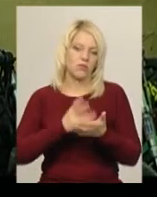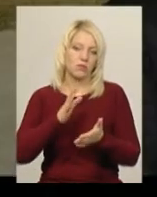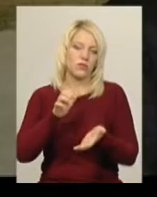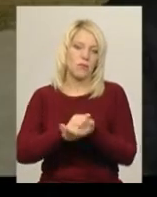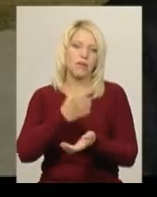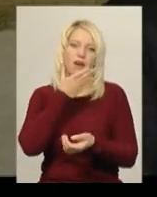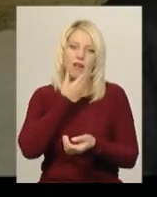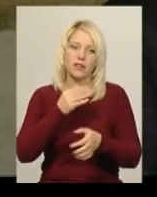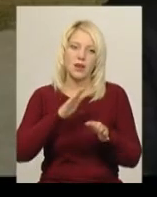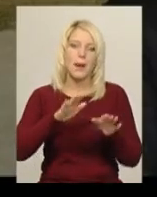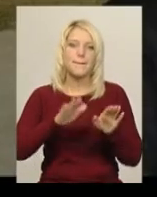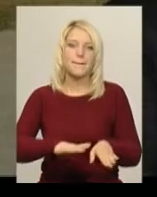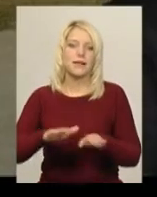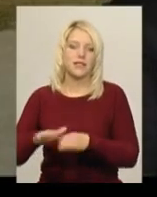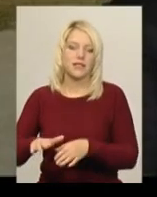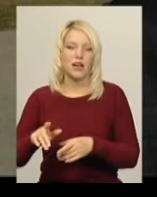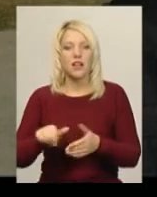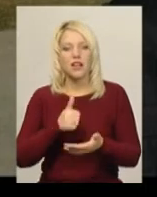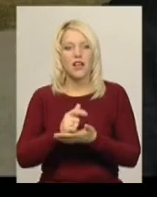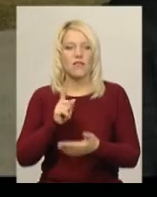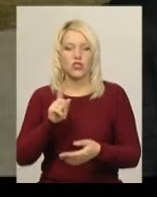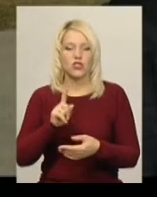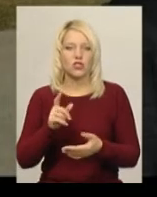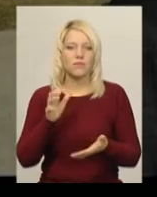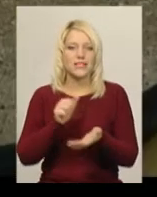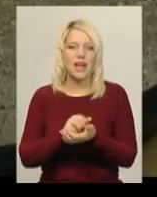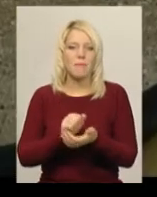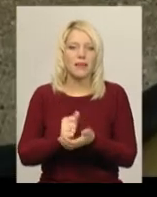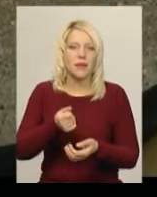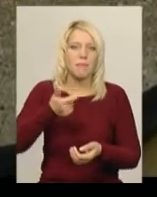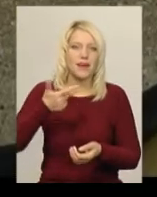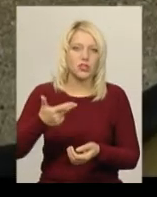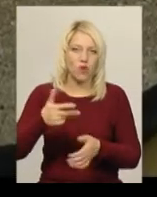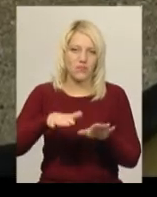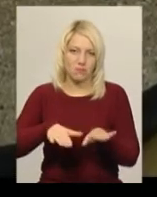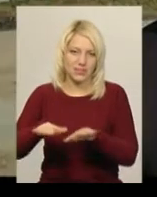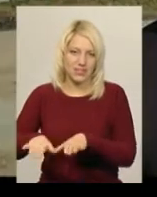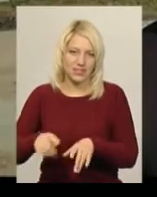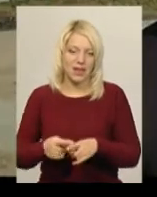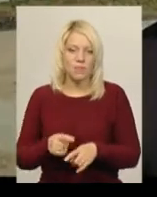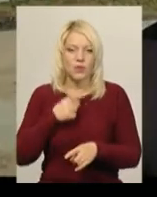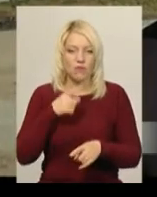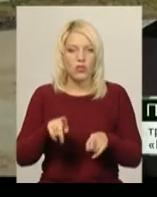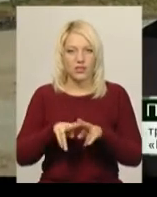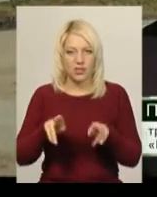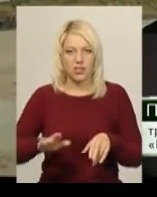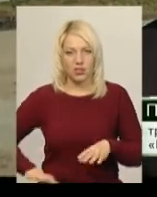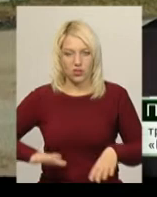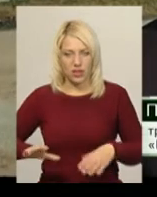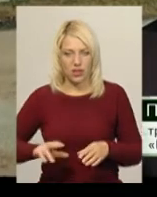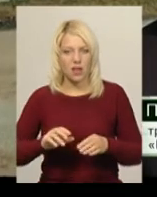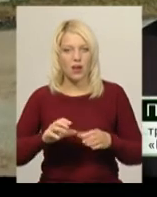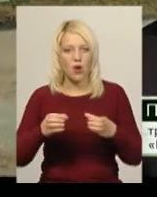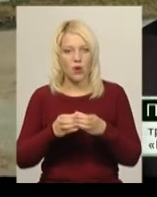місця. Плани, щоб зіграти, хоча б якісь призові місця займати. Говорить про цей тренер команди. На слідчий сезон задача вже